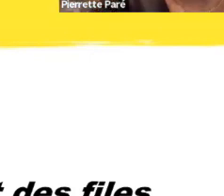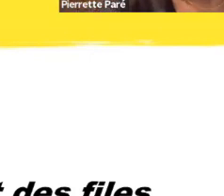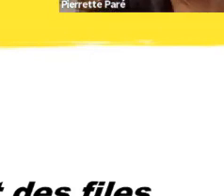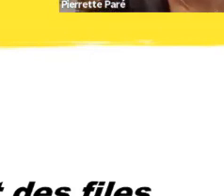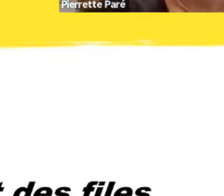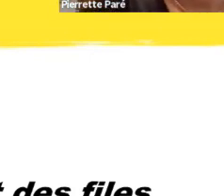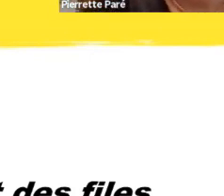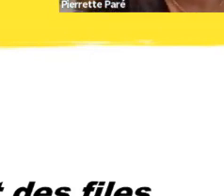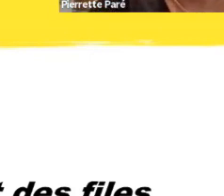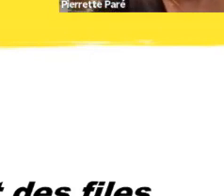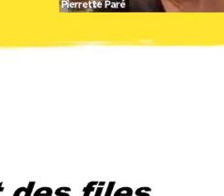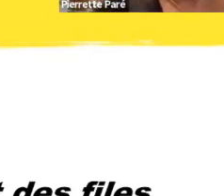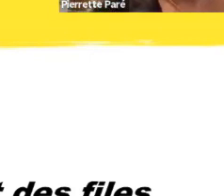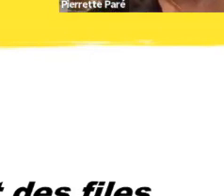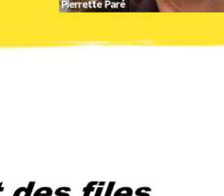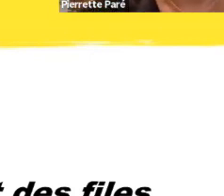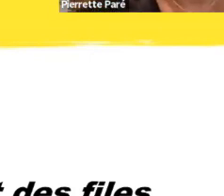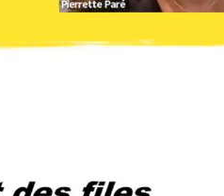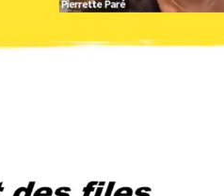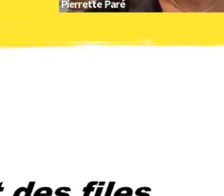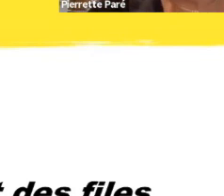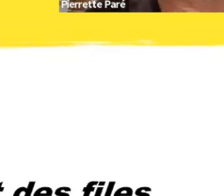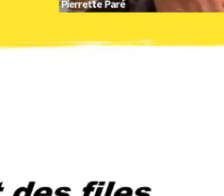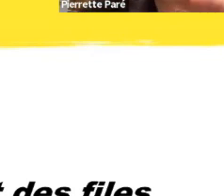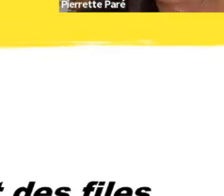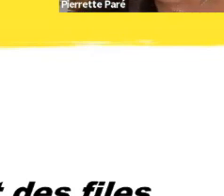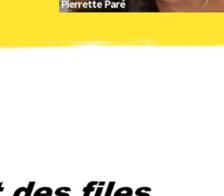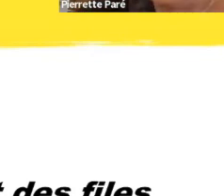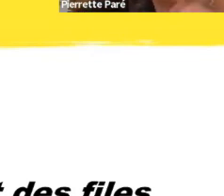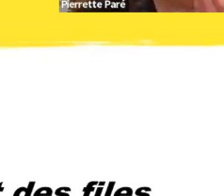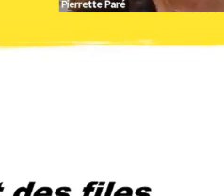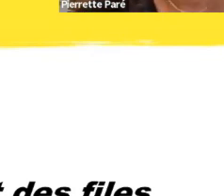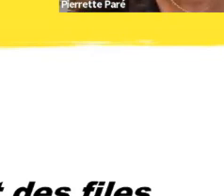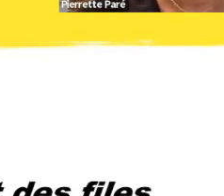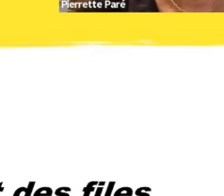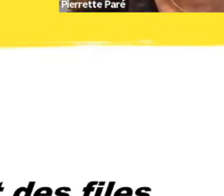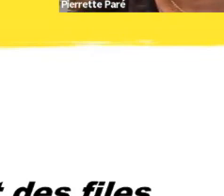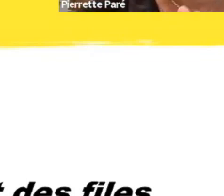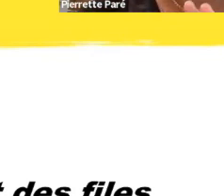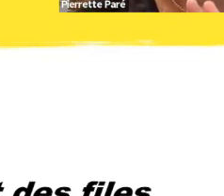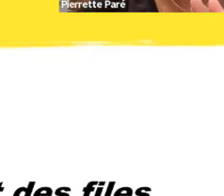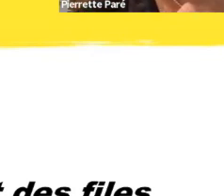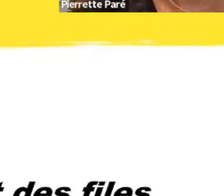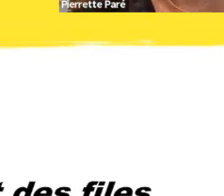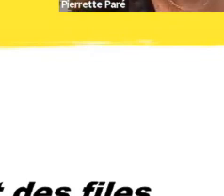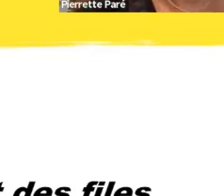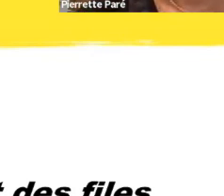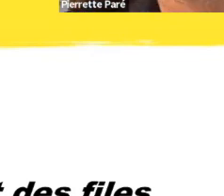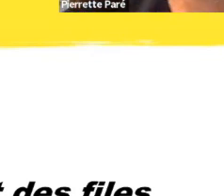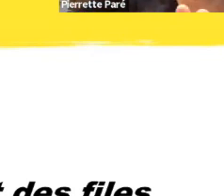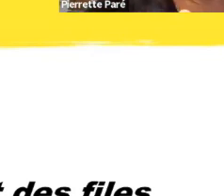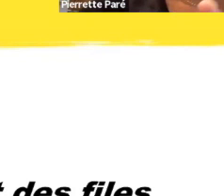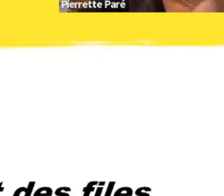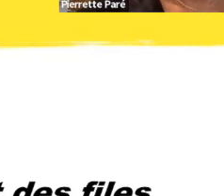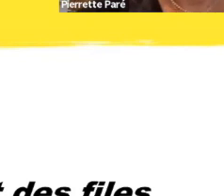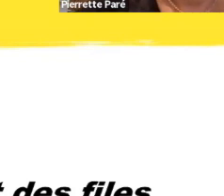Se battre, puis il y en a, je vais te dire, bien franchement, j'étais chez Costco, puis le monsieur, son panier était vide, puis